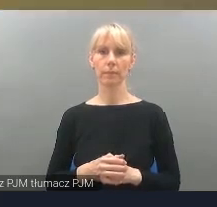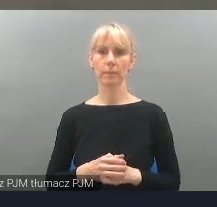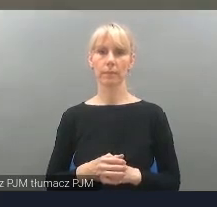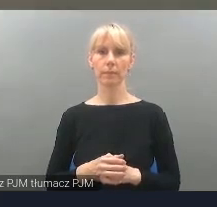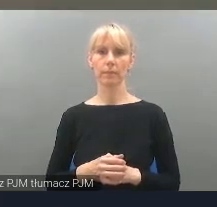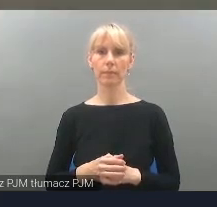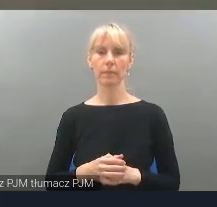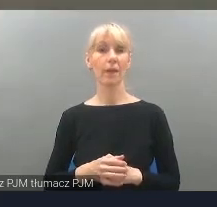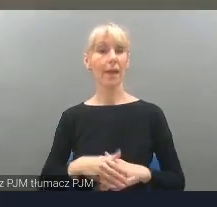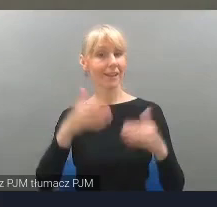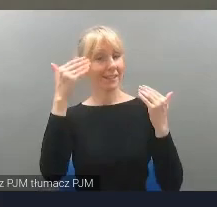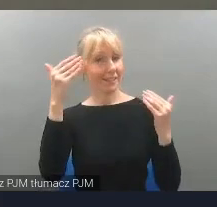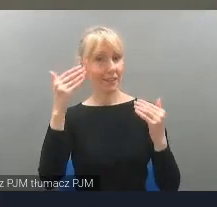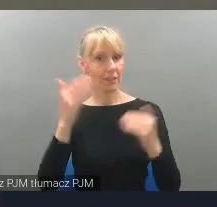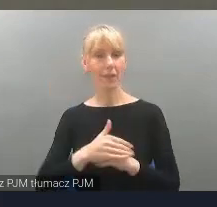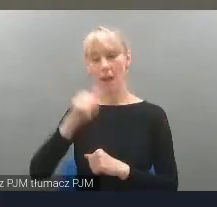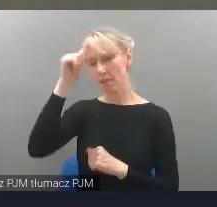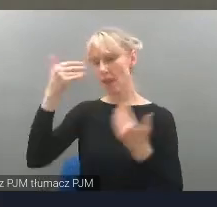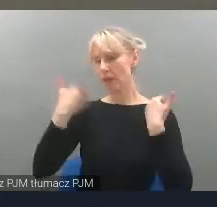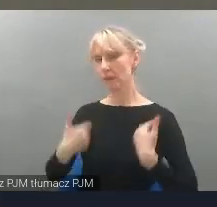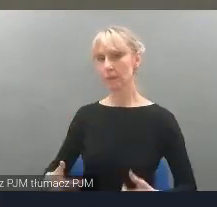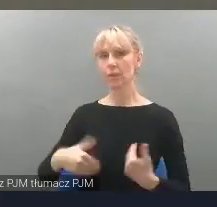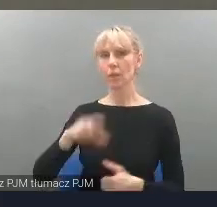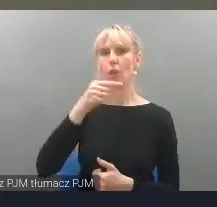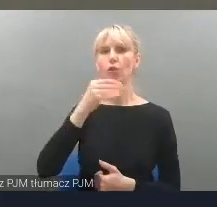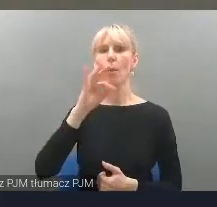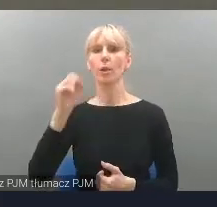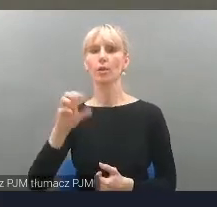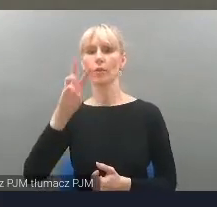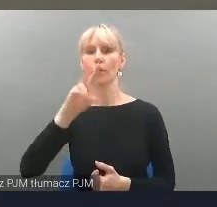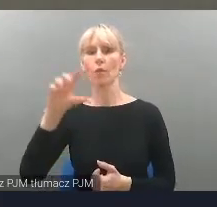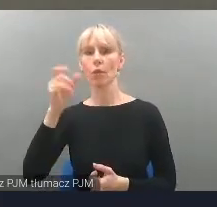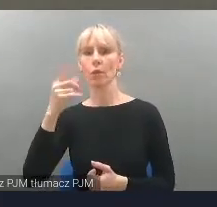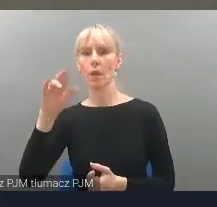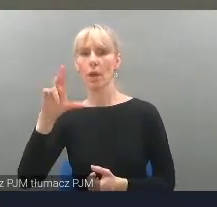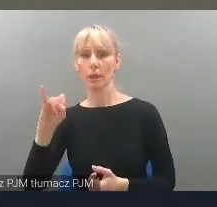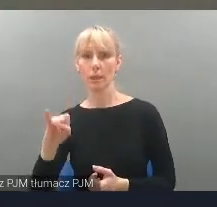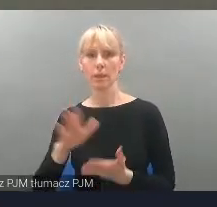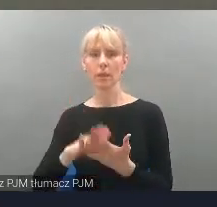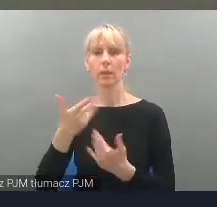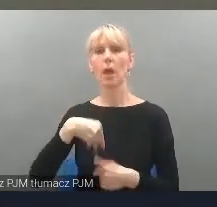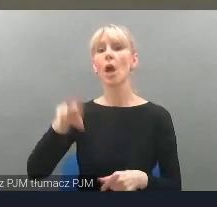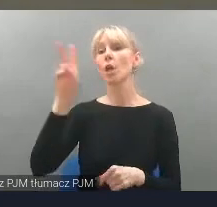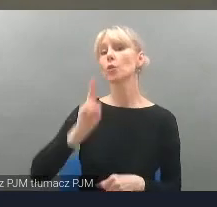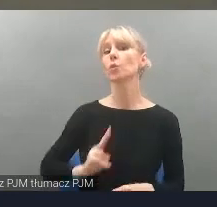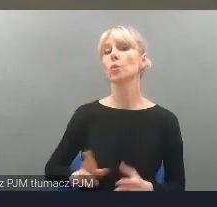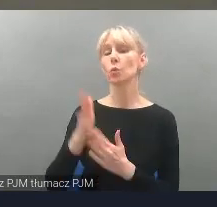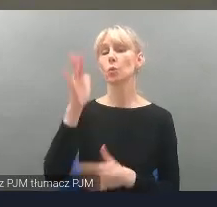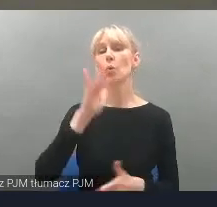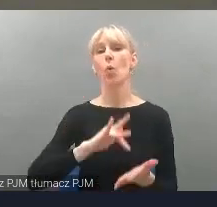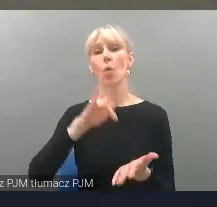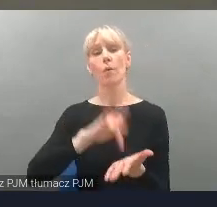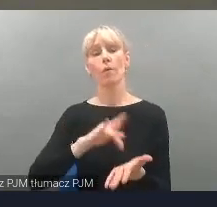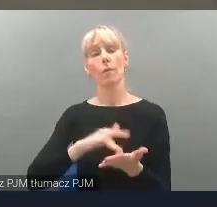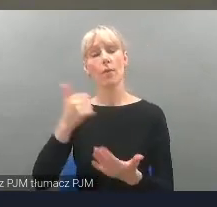Dzień dobry, nazywam się Tomasz Włodarski, jestem zastępcą dyrektorki Małopolskiego Instytutu Kultury w Krakowie, a